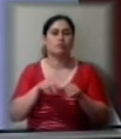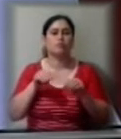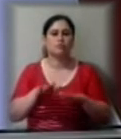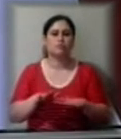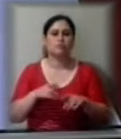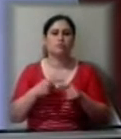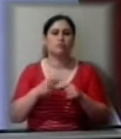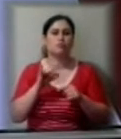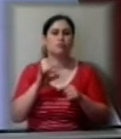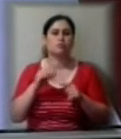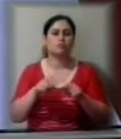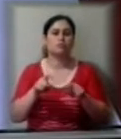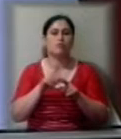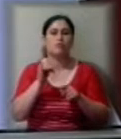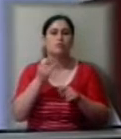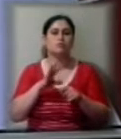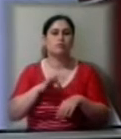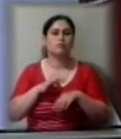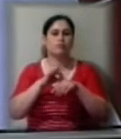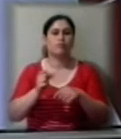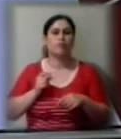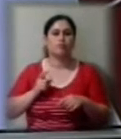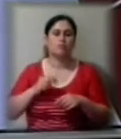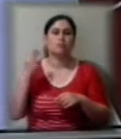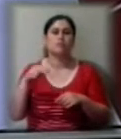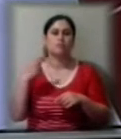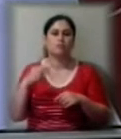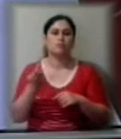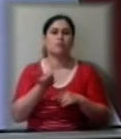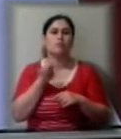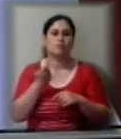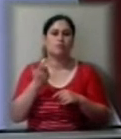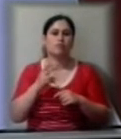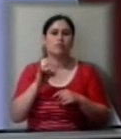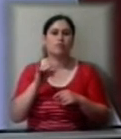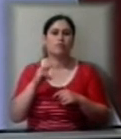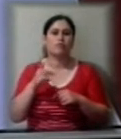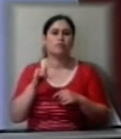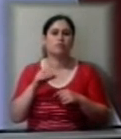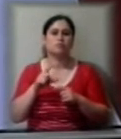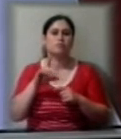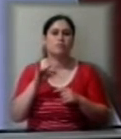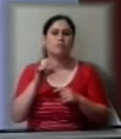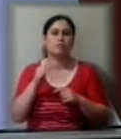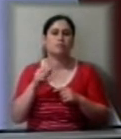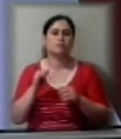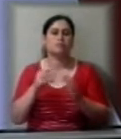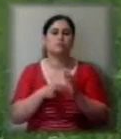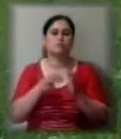акції пройшли в Одеській, Запорізькій, Харківській, Кіровоградській, Хмельницькій та Черкаській областях.